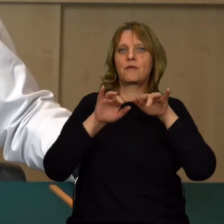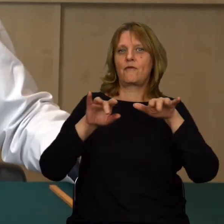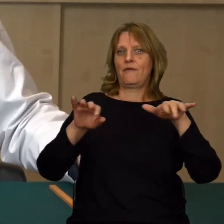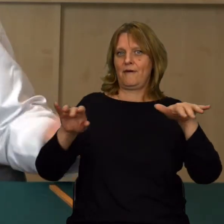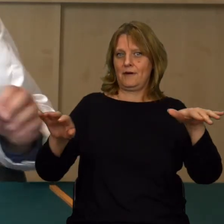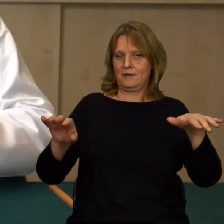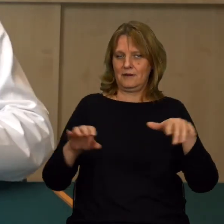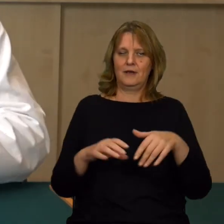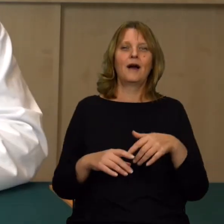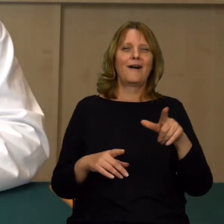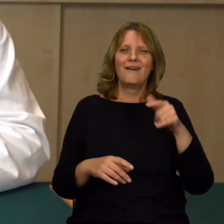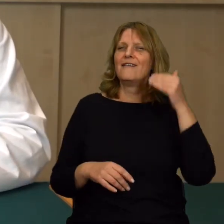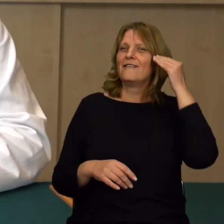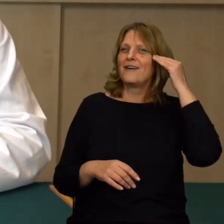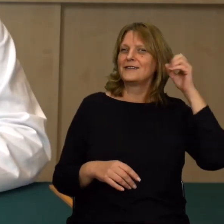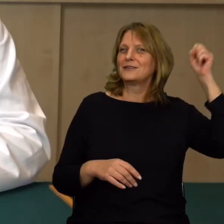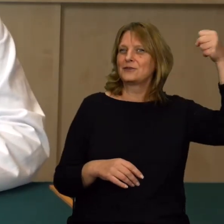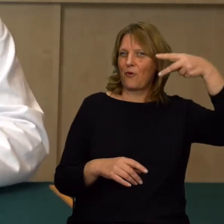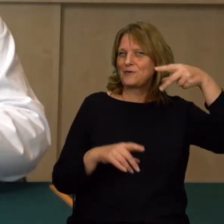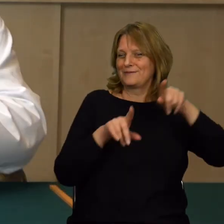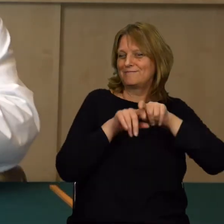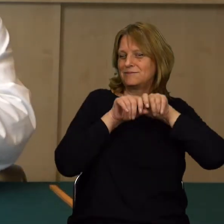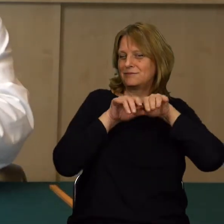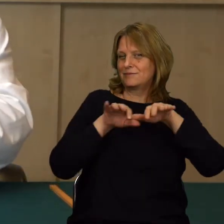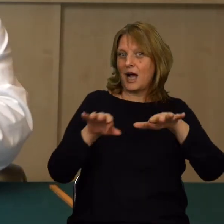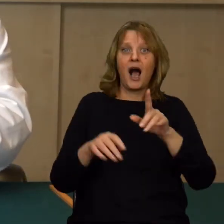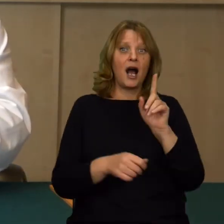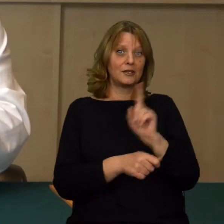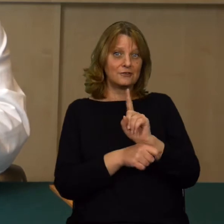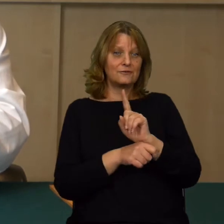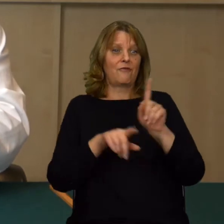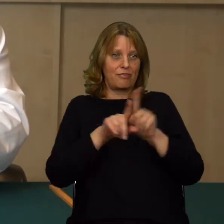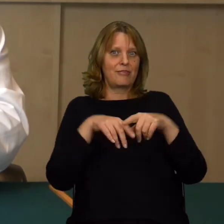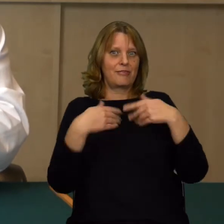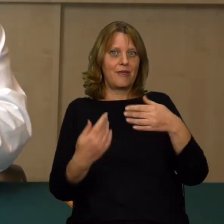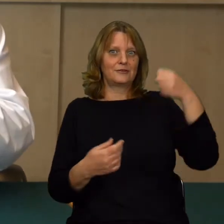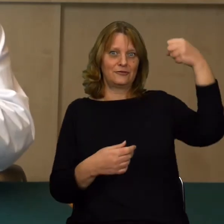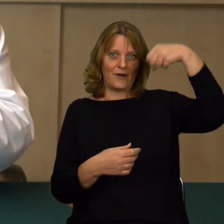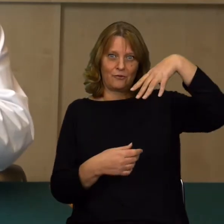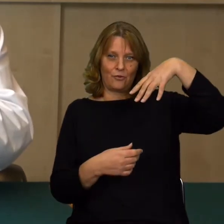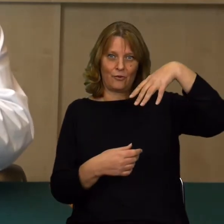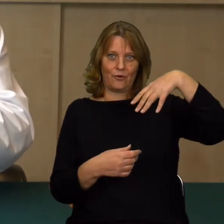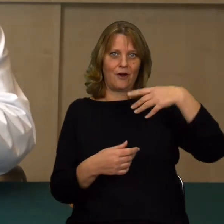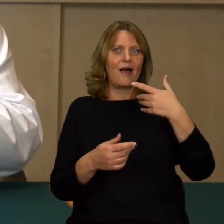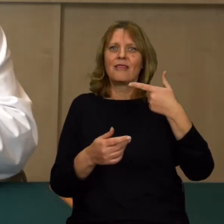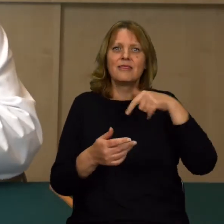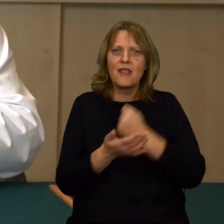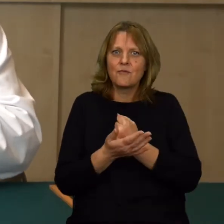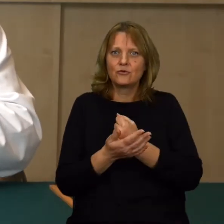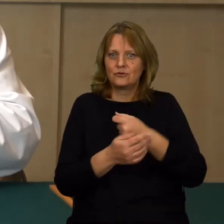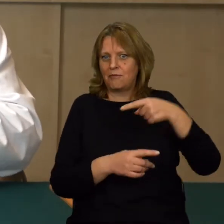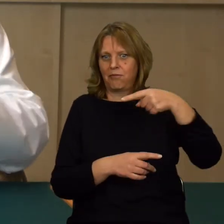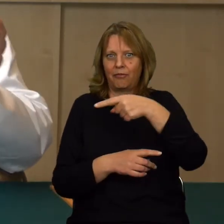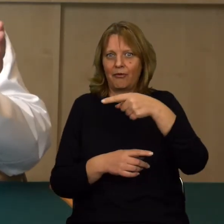Promieniowanie, które znamy już ze Słońca, bo świeczka daje dużo światła. My nie musimy wkładać